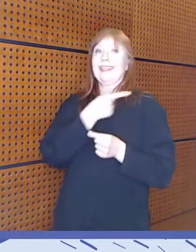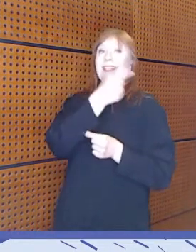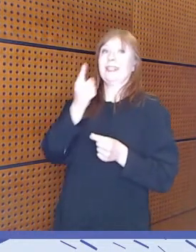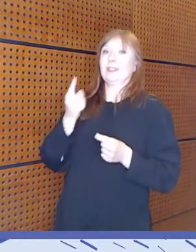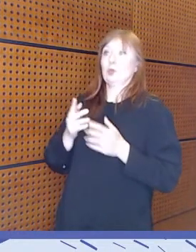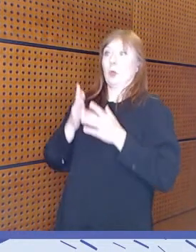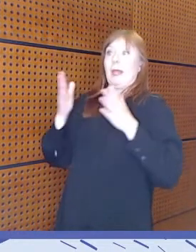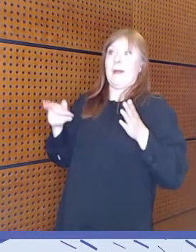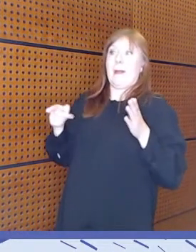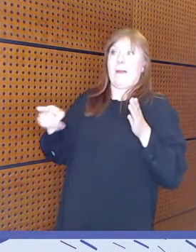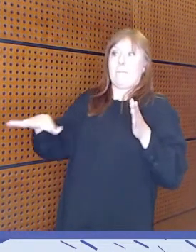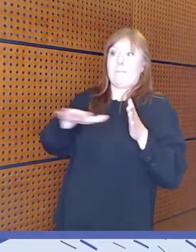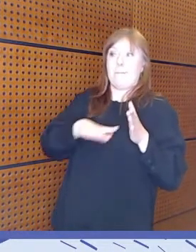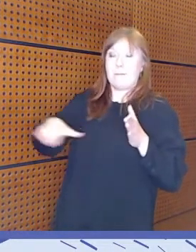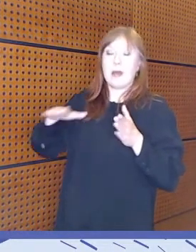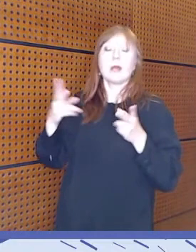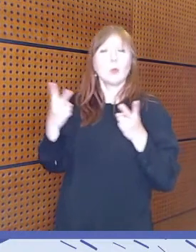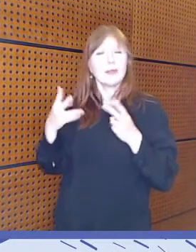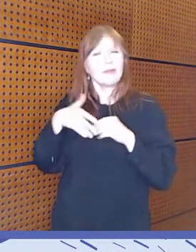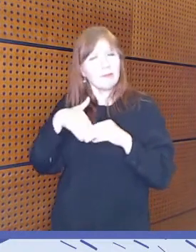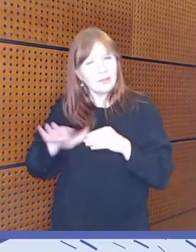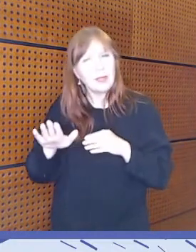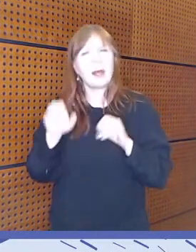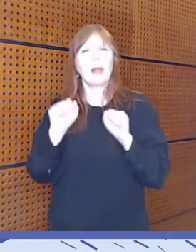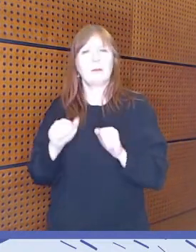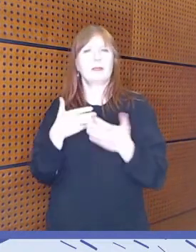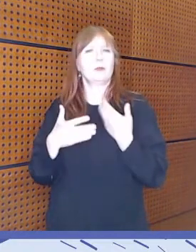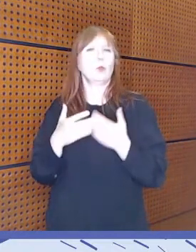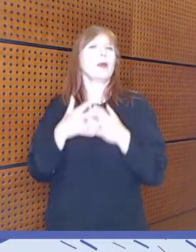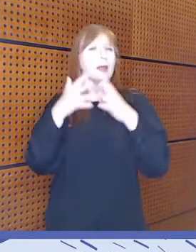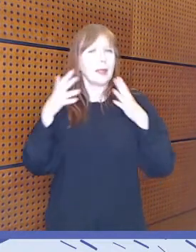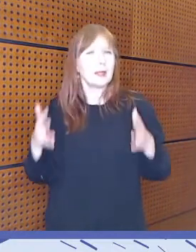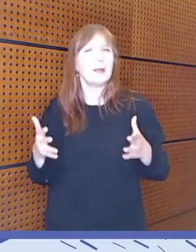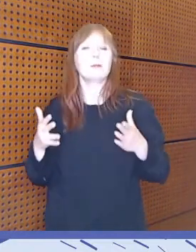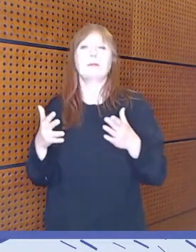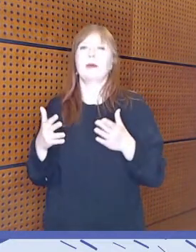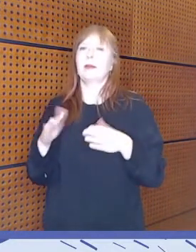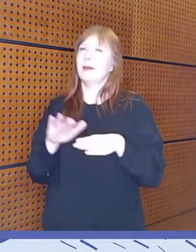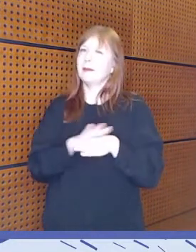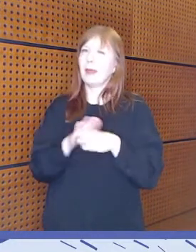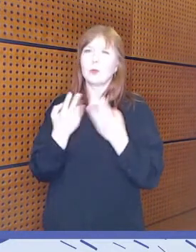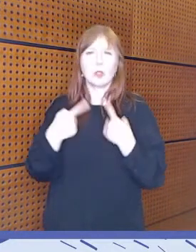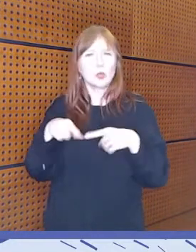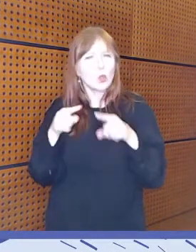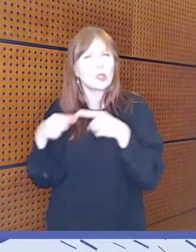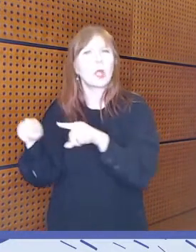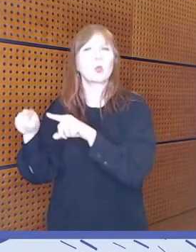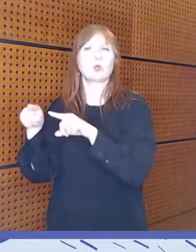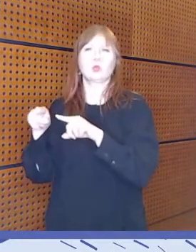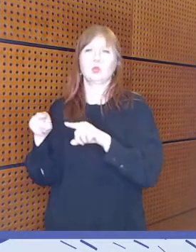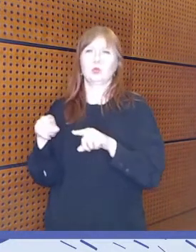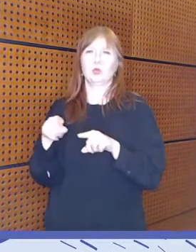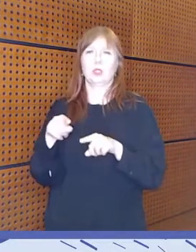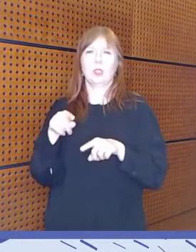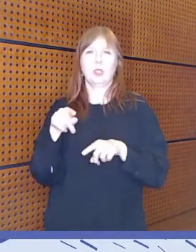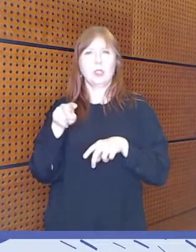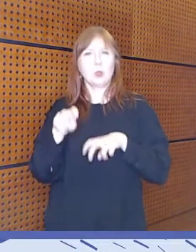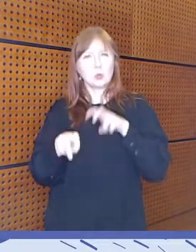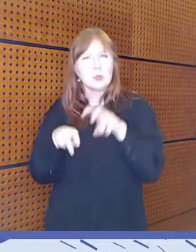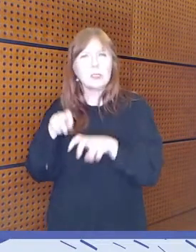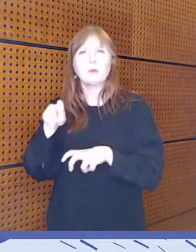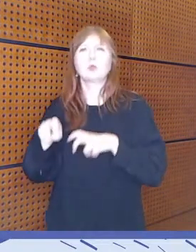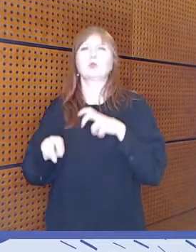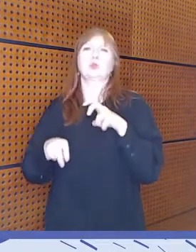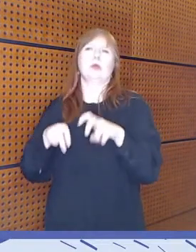edelleen pitää tehdä lisää työtä, tehdä käytännön toteutuksia, tehdä tutkimusperustaisesti, tehdään siis